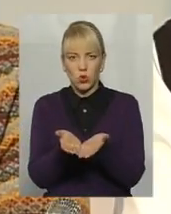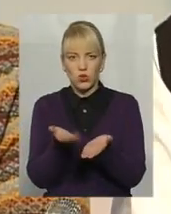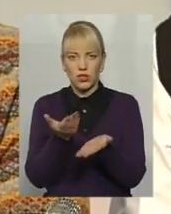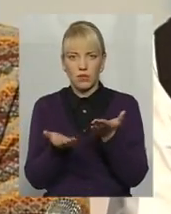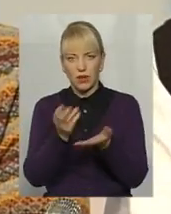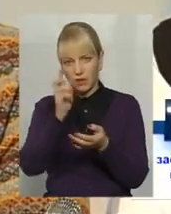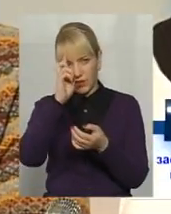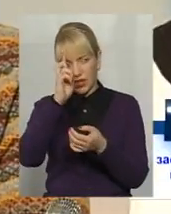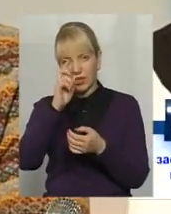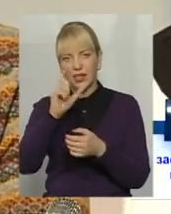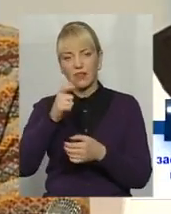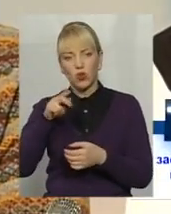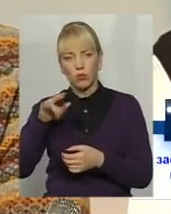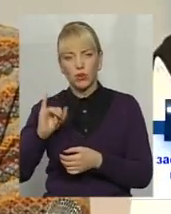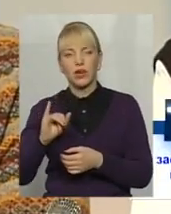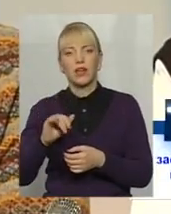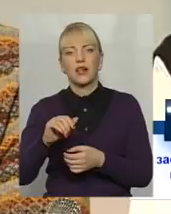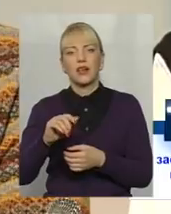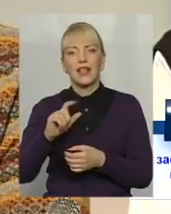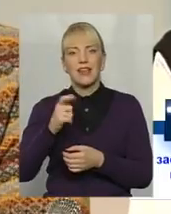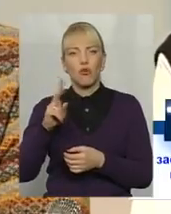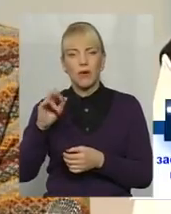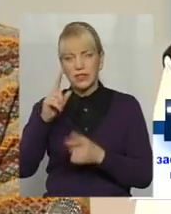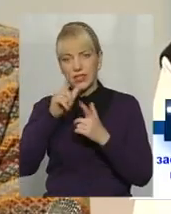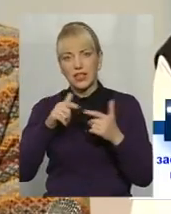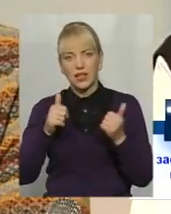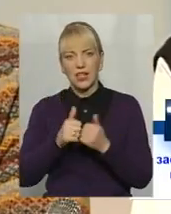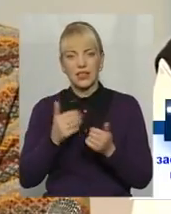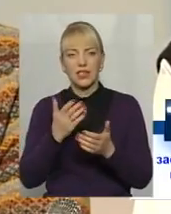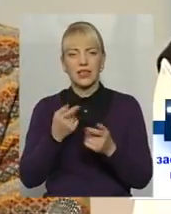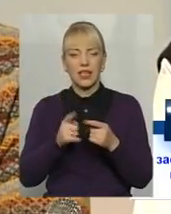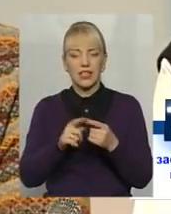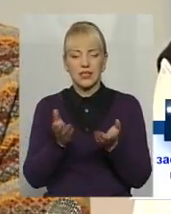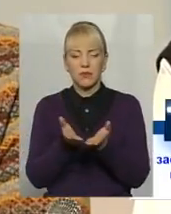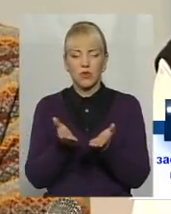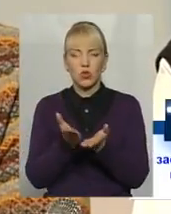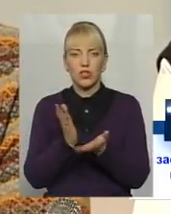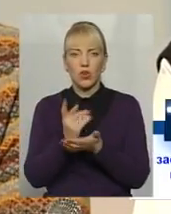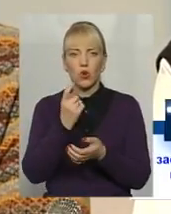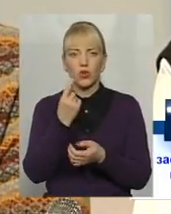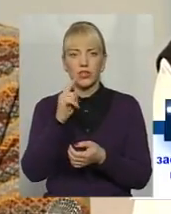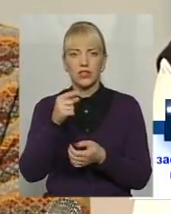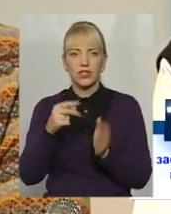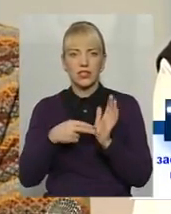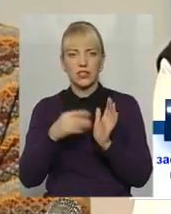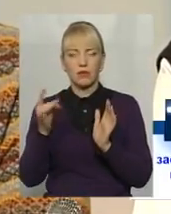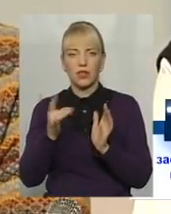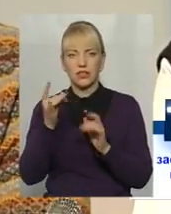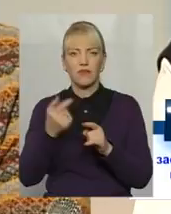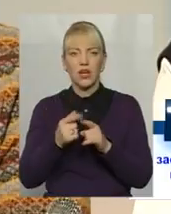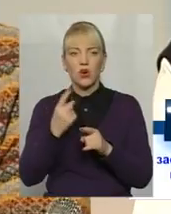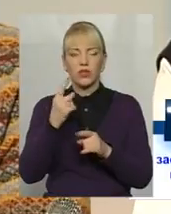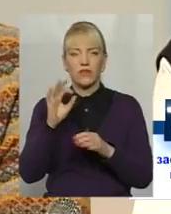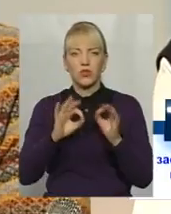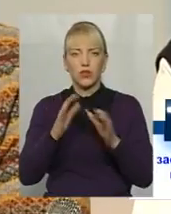країнах Європи, європейських країнах, таке співвідношення складає 11,7 разів, тобто 1% найбільш